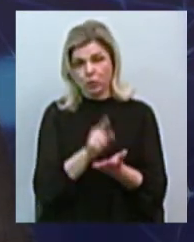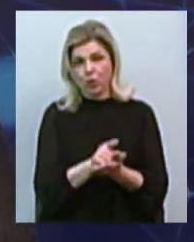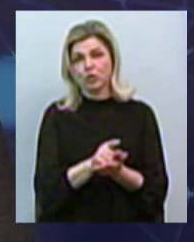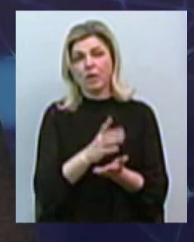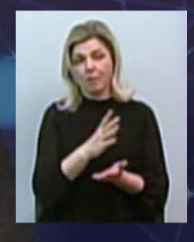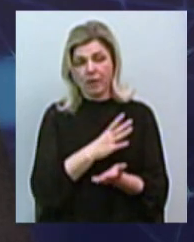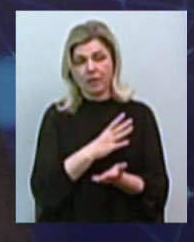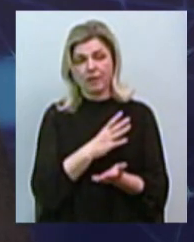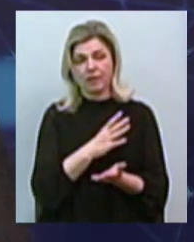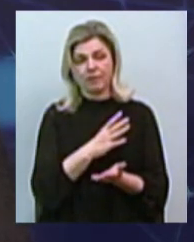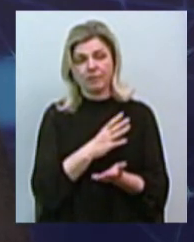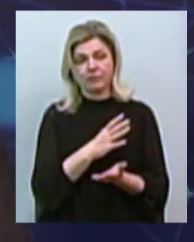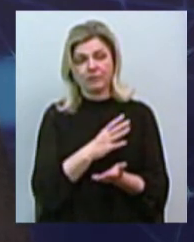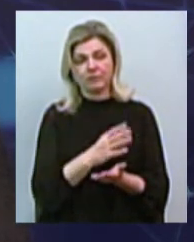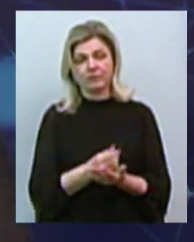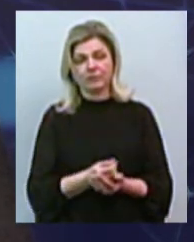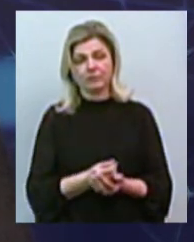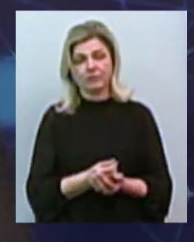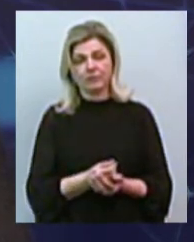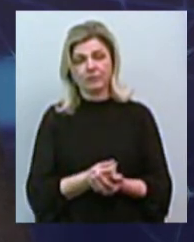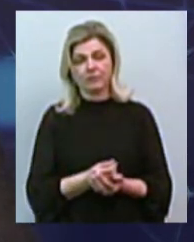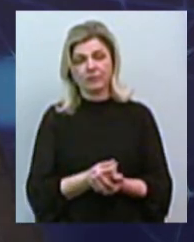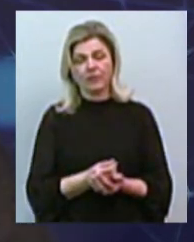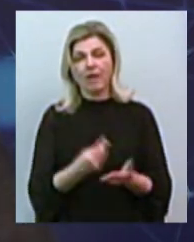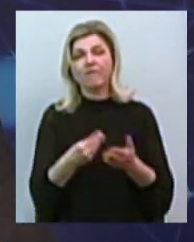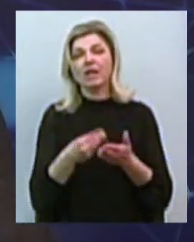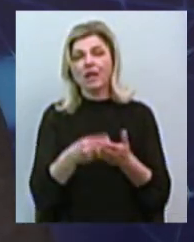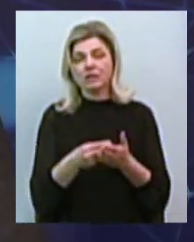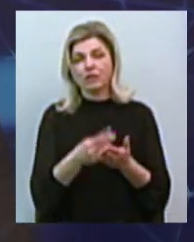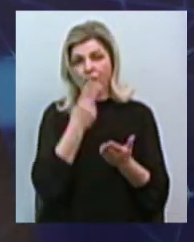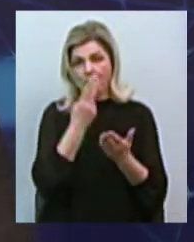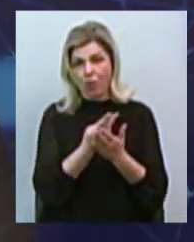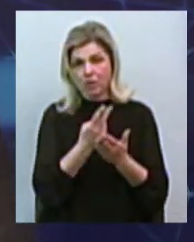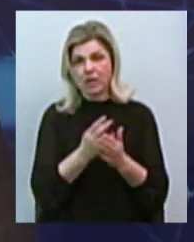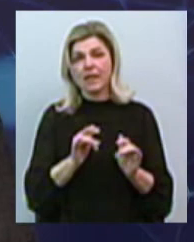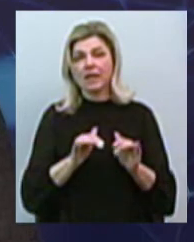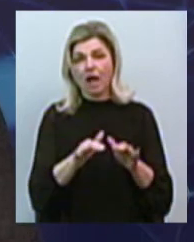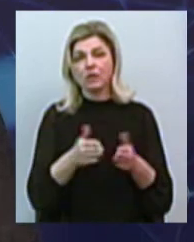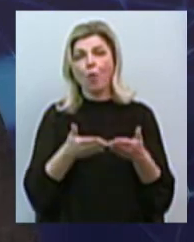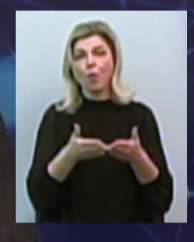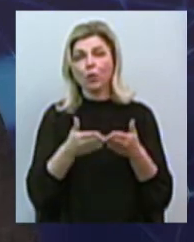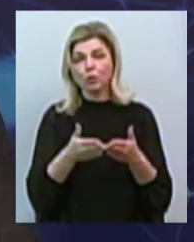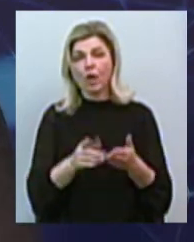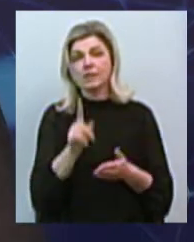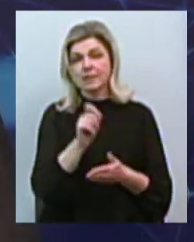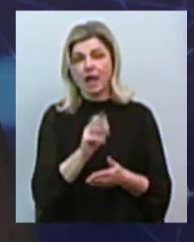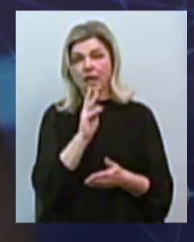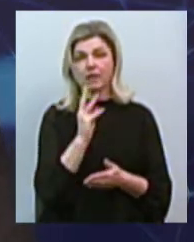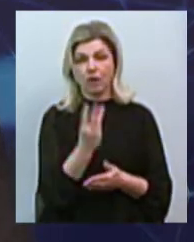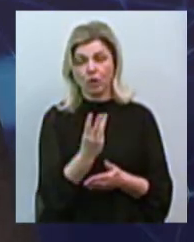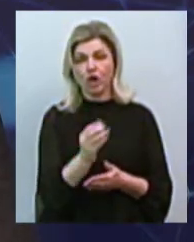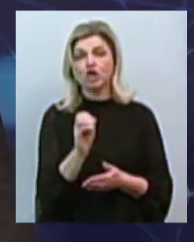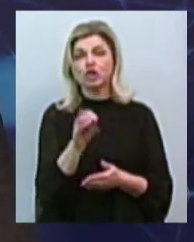виходив із фінансово-економічних показників діяльності порту за три роки. Тобто, чим гірше